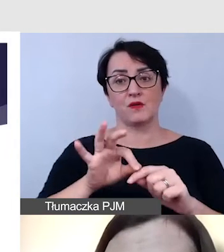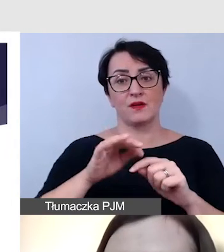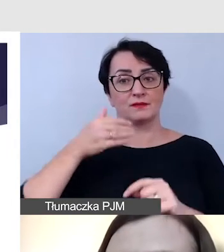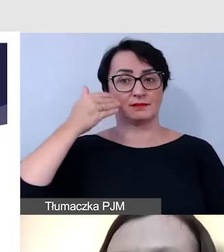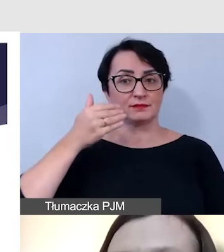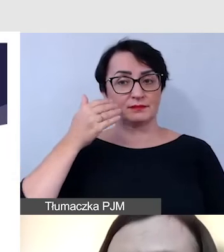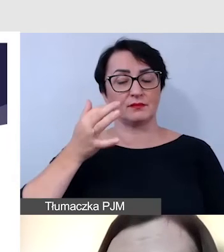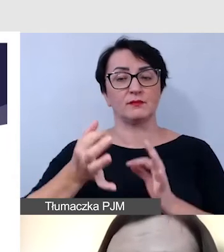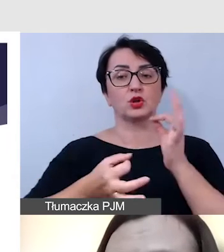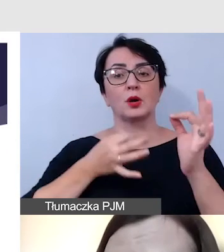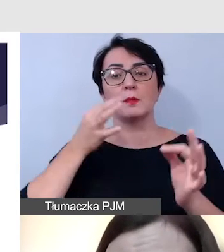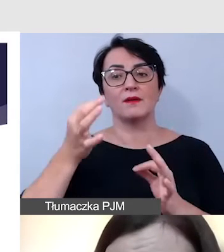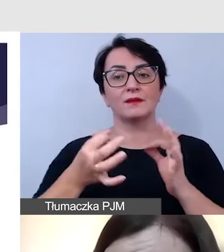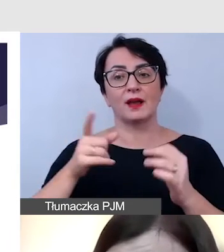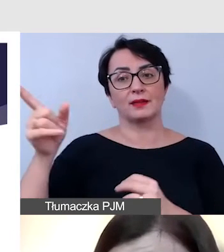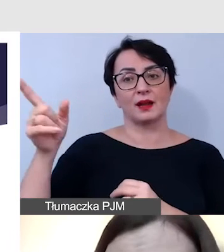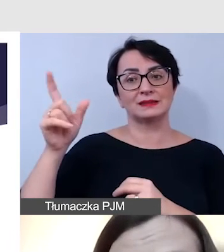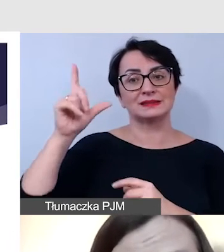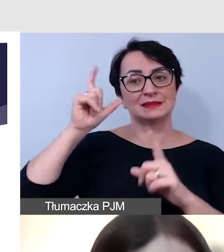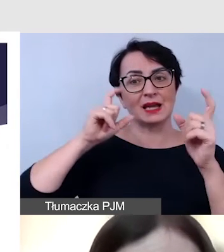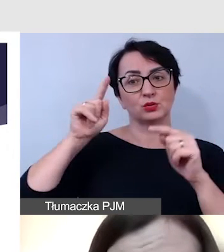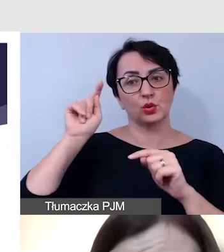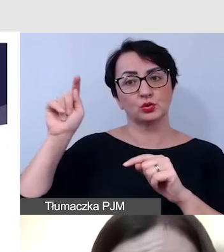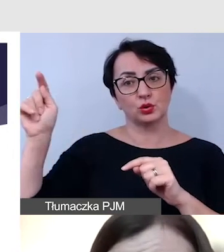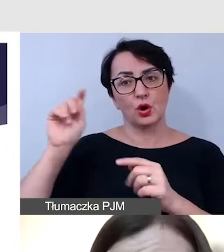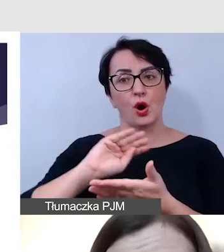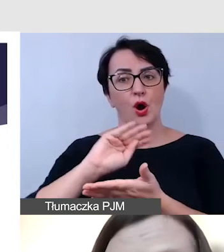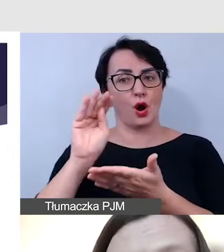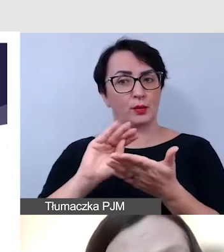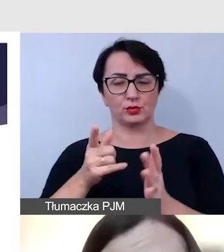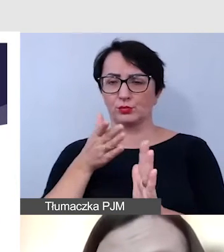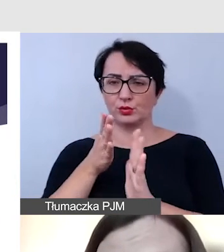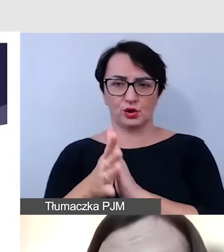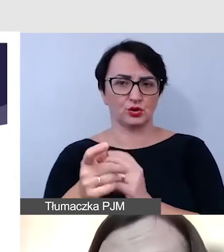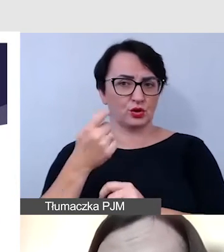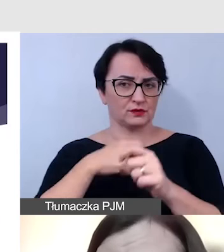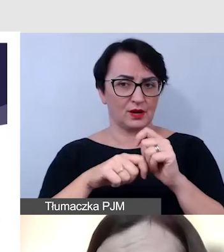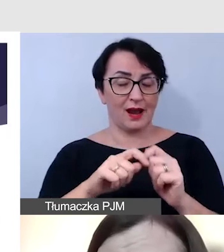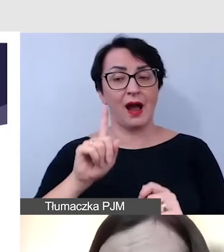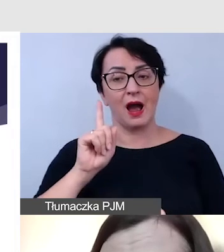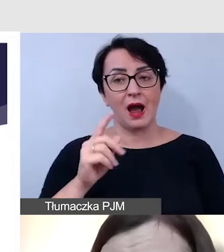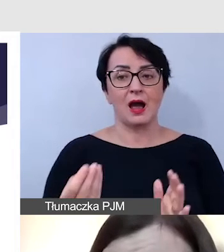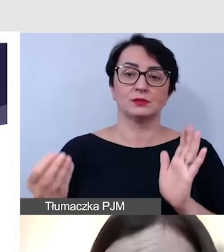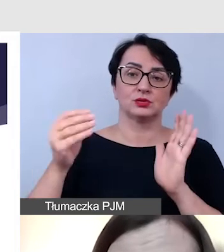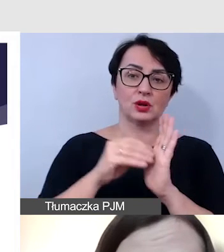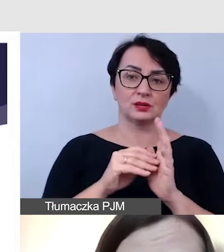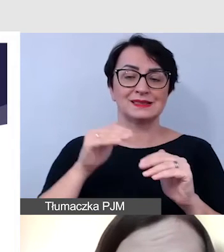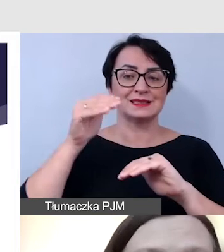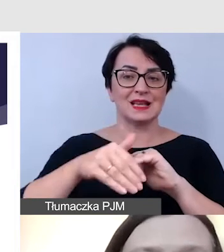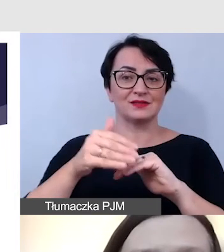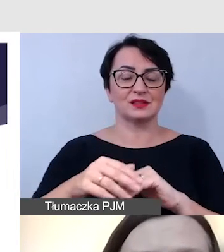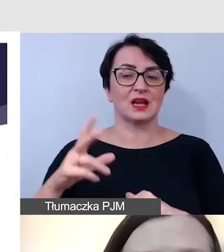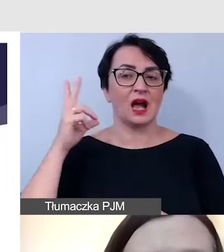w taki sposób, że opisze zdjęcia i to najprostsze rozwiązanie, albo dodamy audiodeskrypcję zewnętrznie.